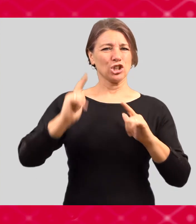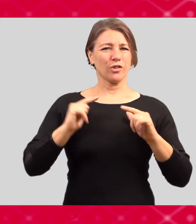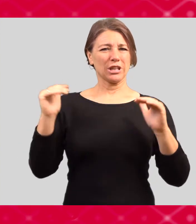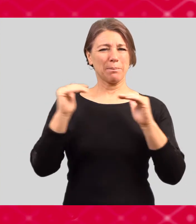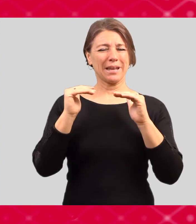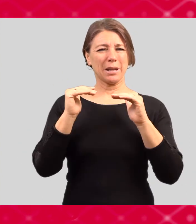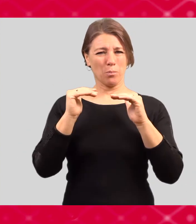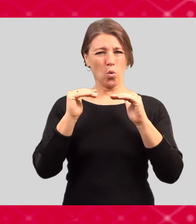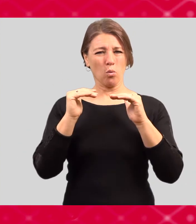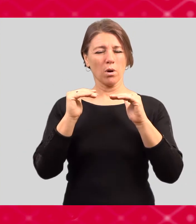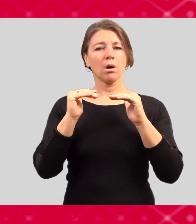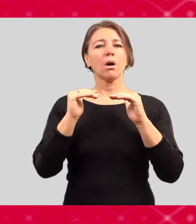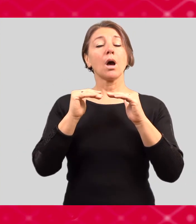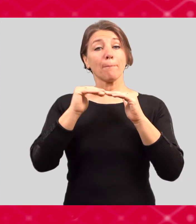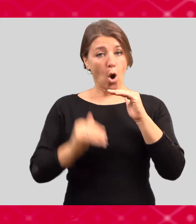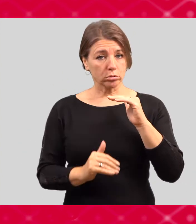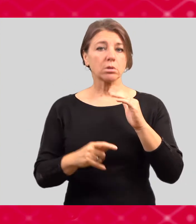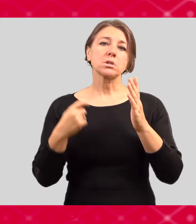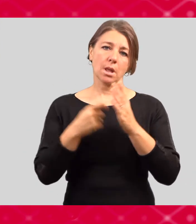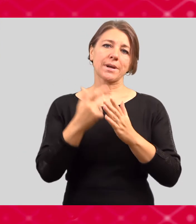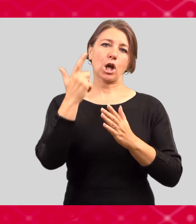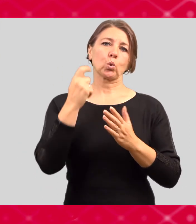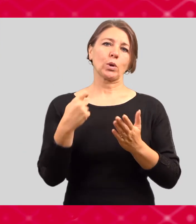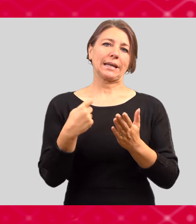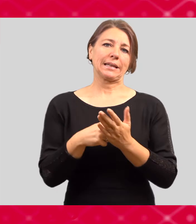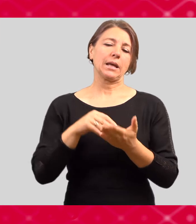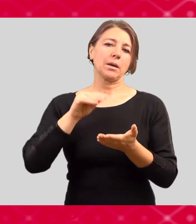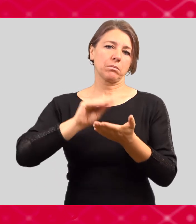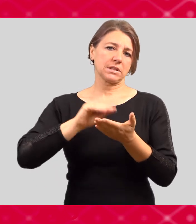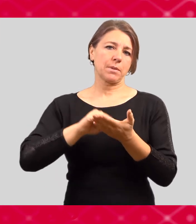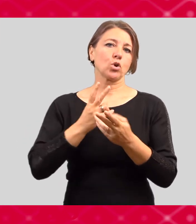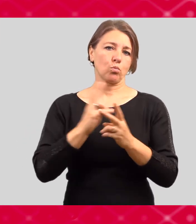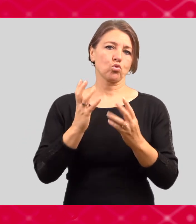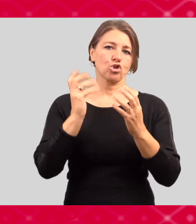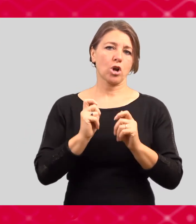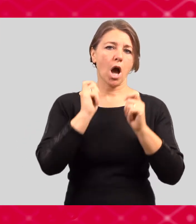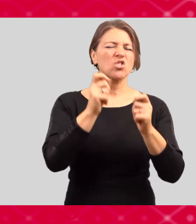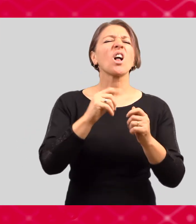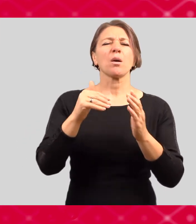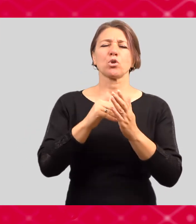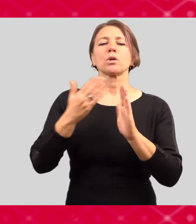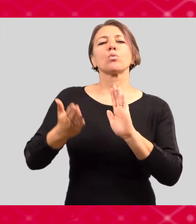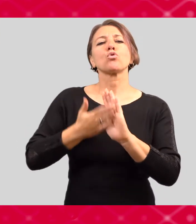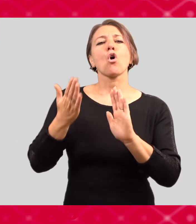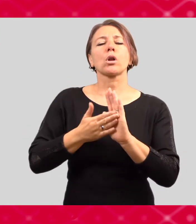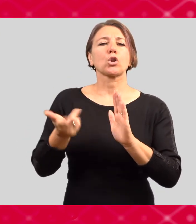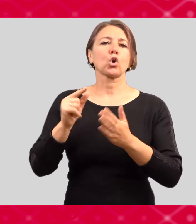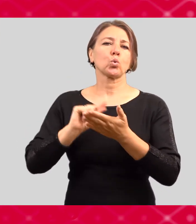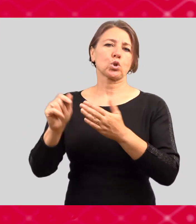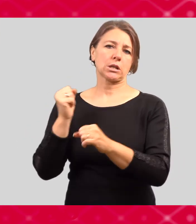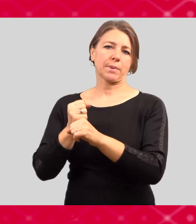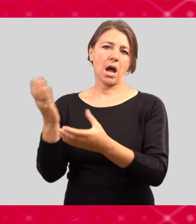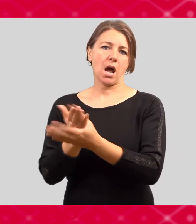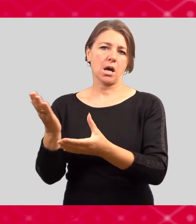můžete si požádat o stipendium ve zvýšené míře druhé kategorie a doložit to příslušnými dokumenty z úřadu práce.